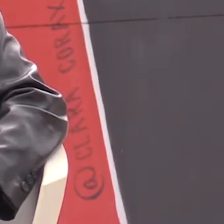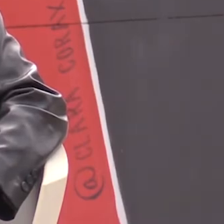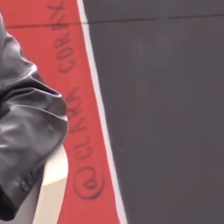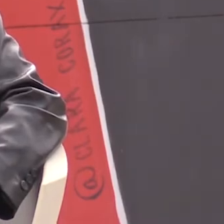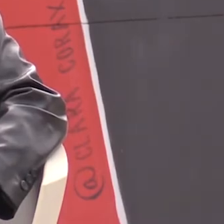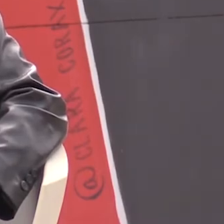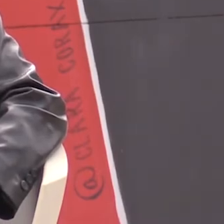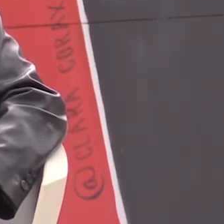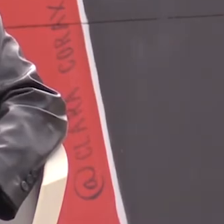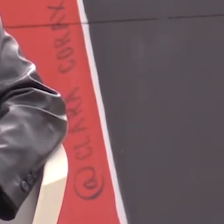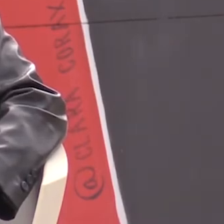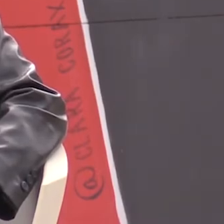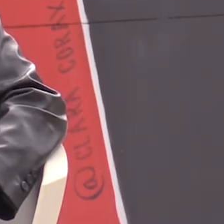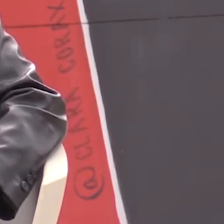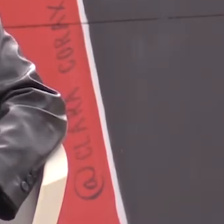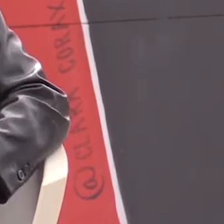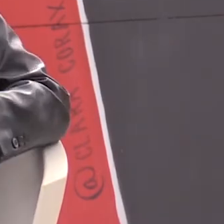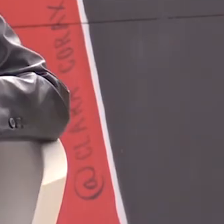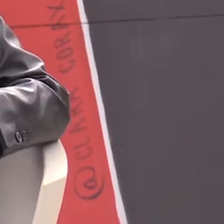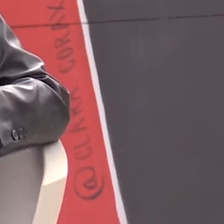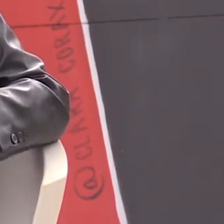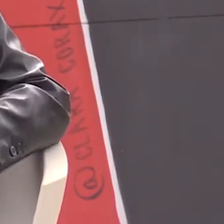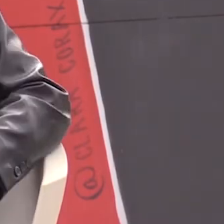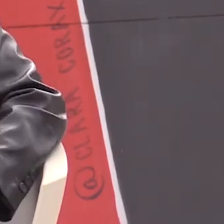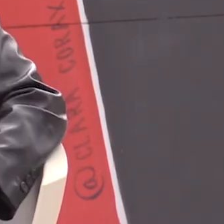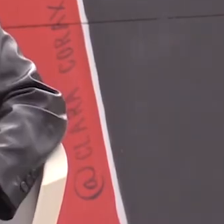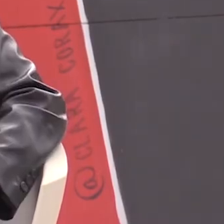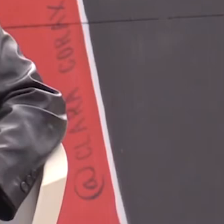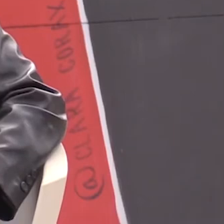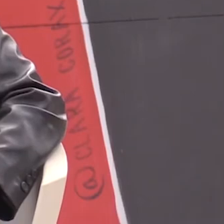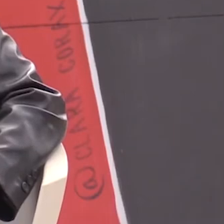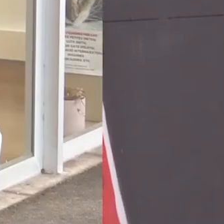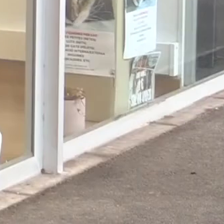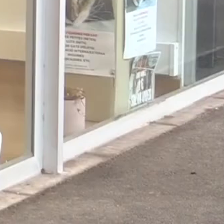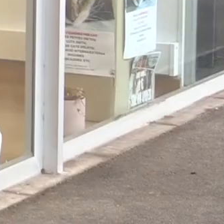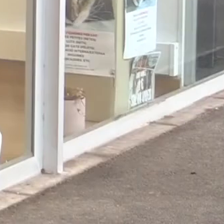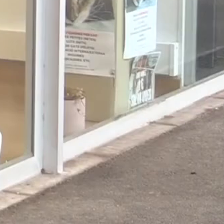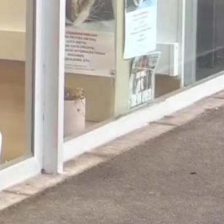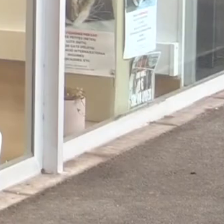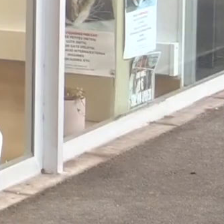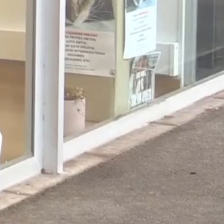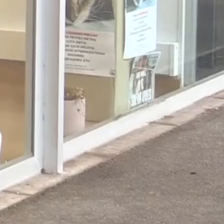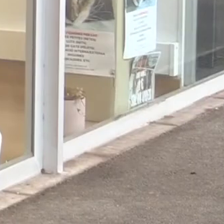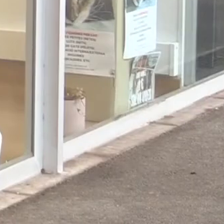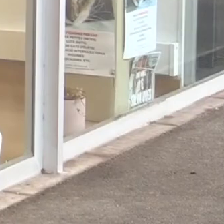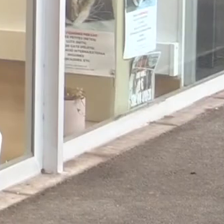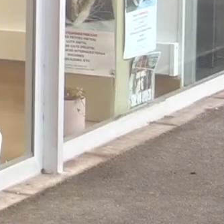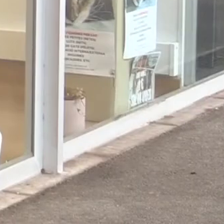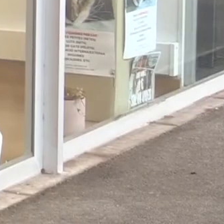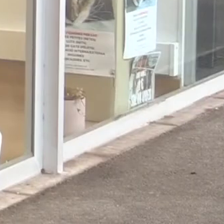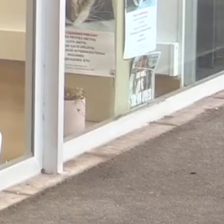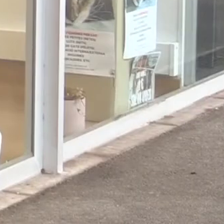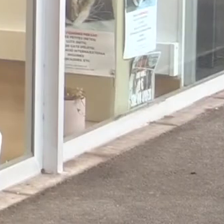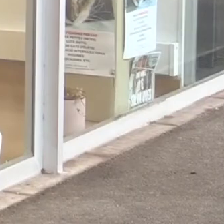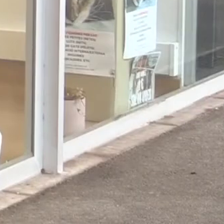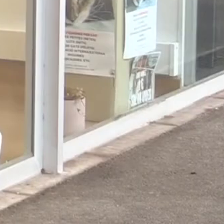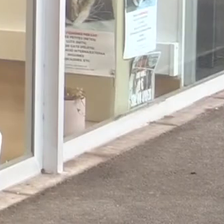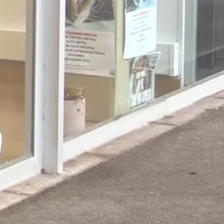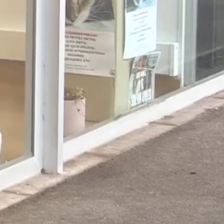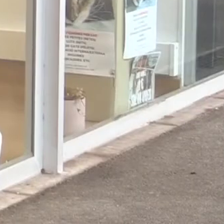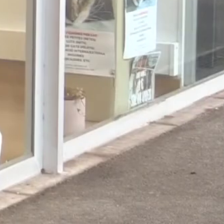alianzas de nuevo muy creatives i muy potentes i esa és la fuerza d'este grupo. És coratjosa, tenen coratge,